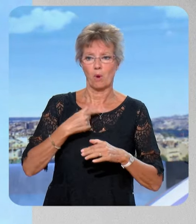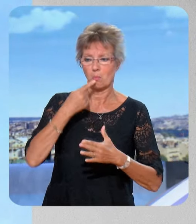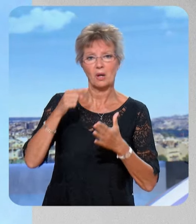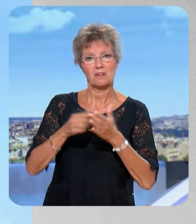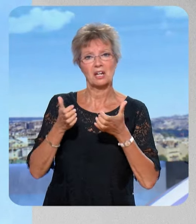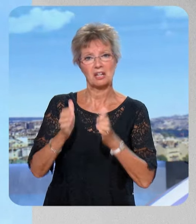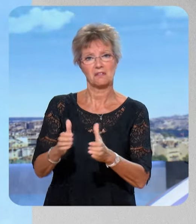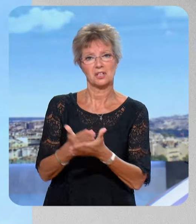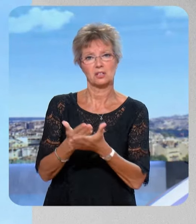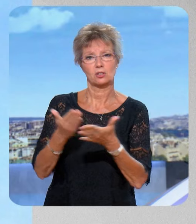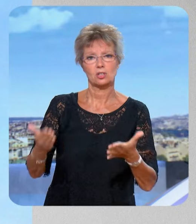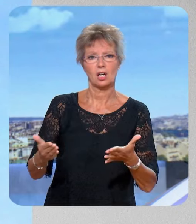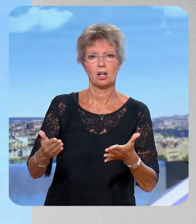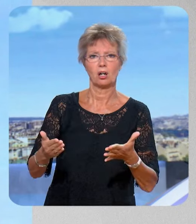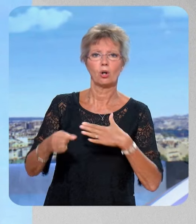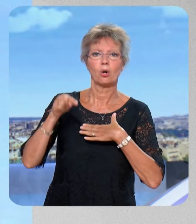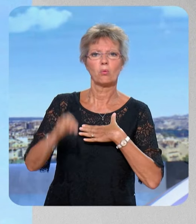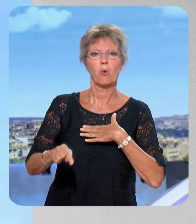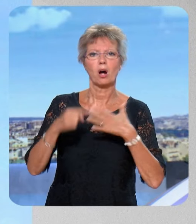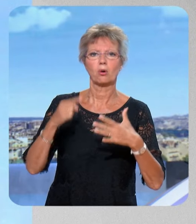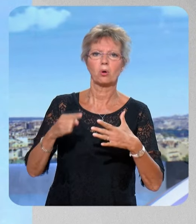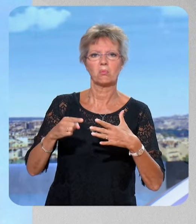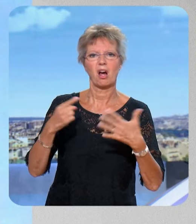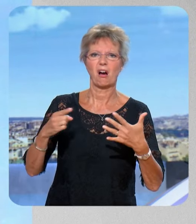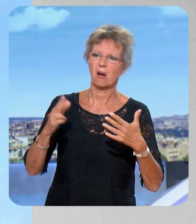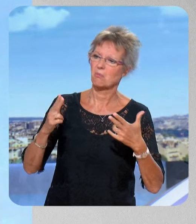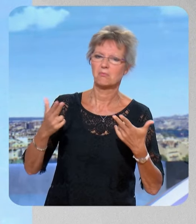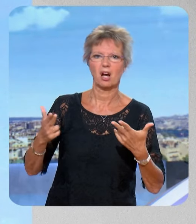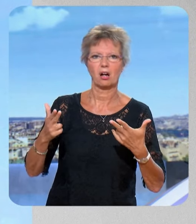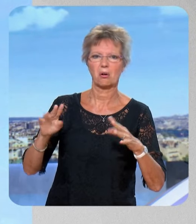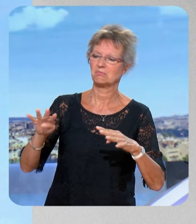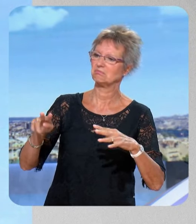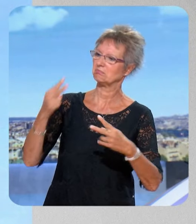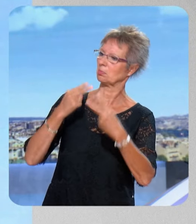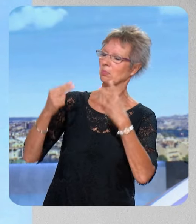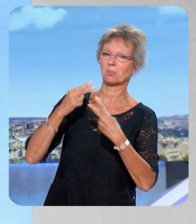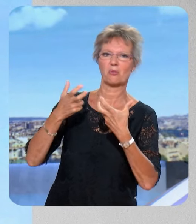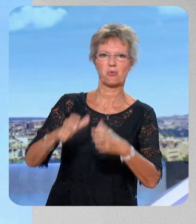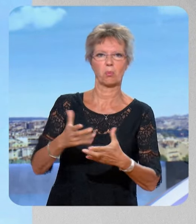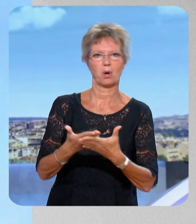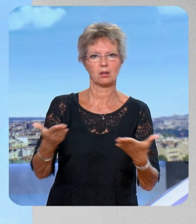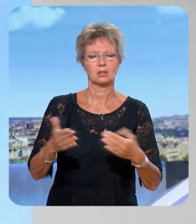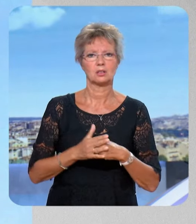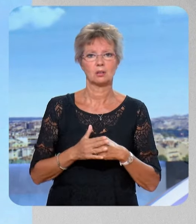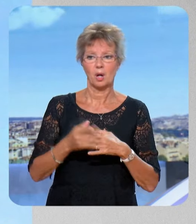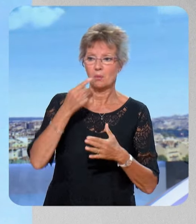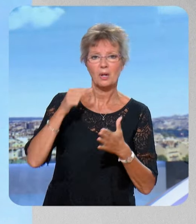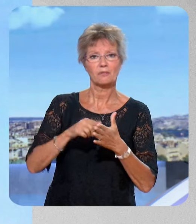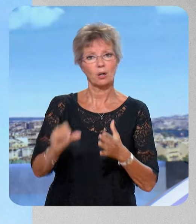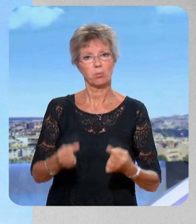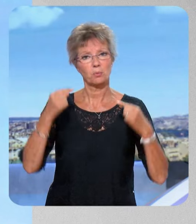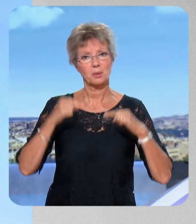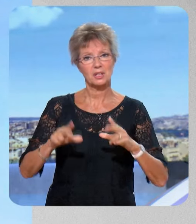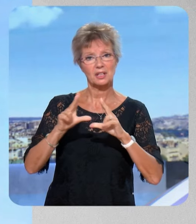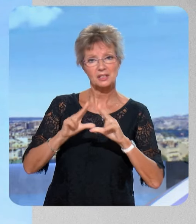préférerais que je ne pas spécialement un adepte du buzz et autres. Donc, je préférerais qu'aujourd'hui, le Premier ministre nous fasse ci et nous explique